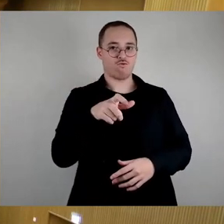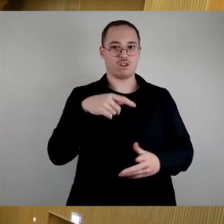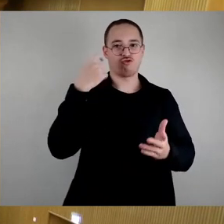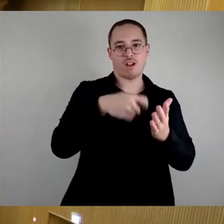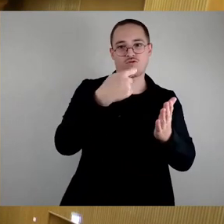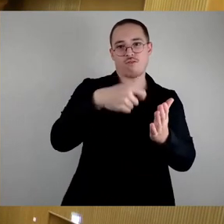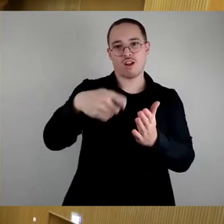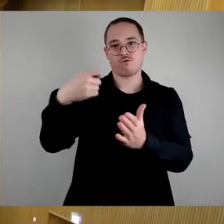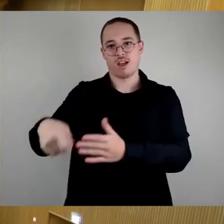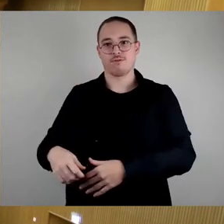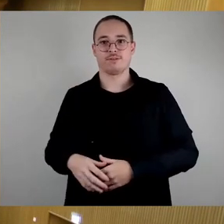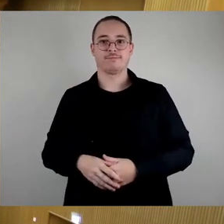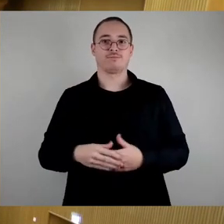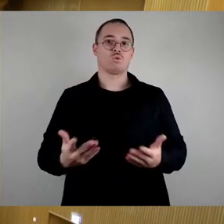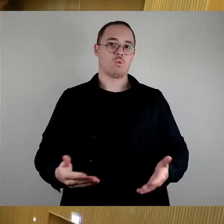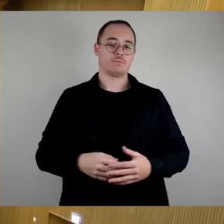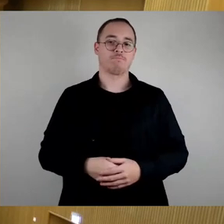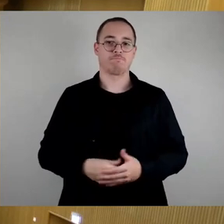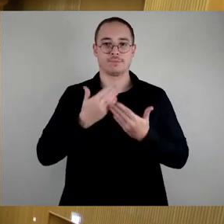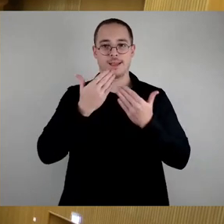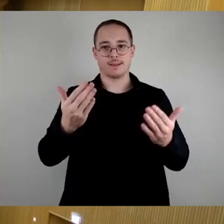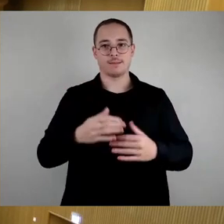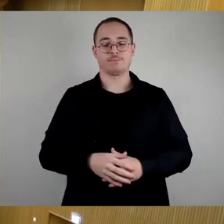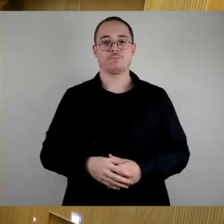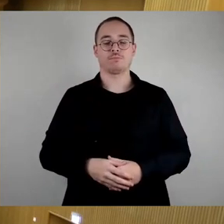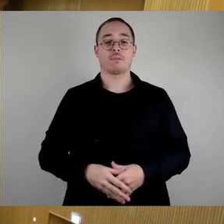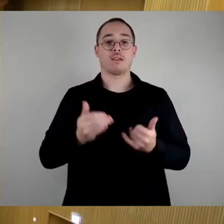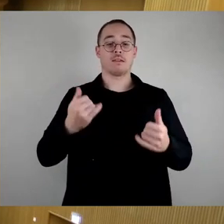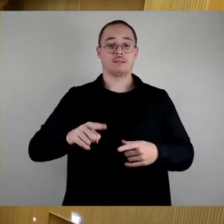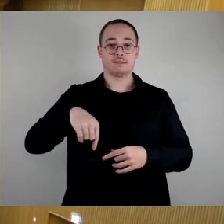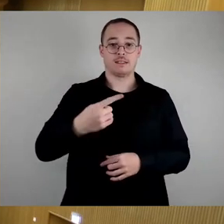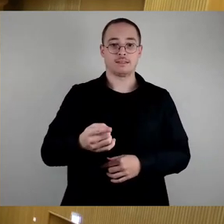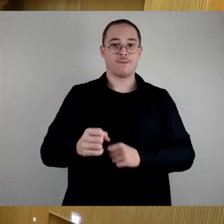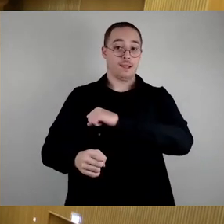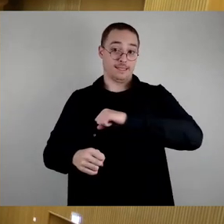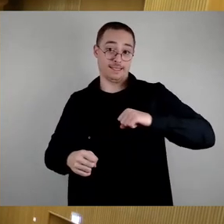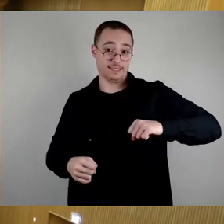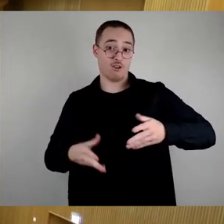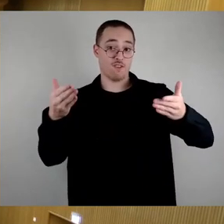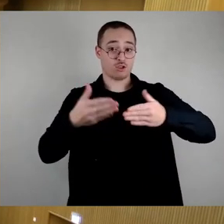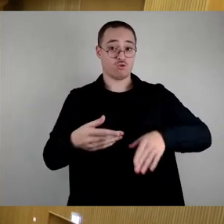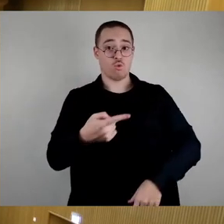So, dann geht es weiter mit Fraktion Die Linke, Frau Dr. Geitsch.